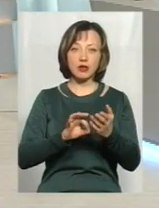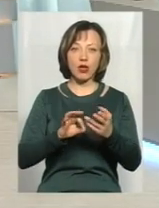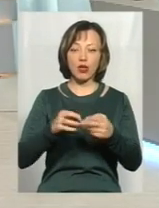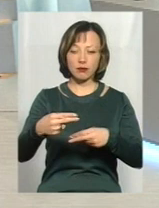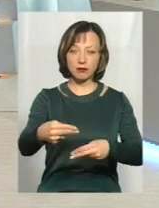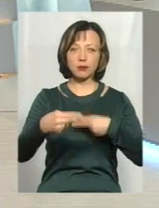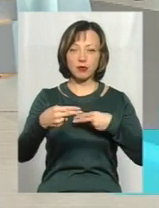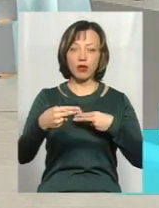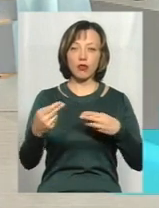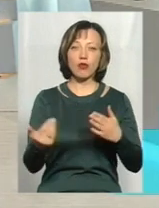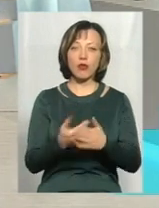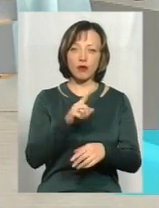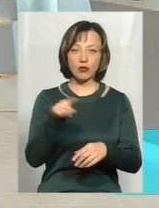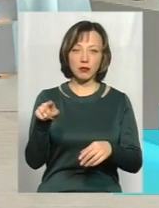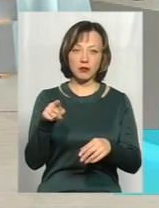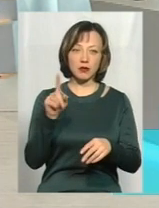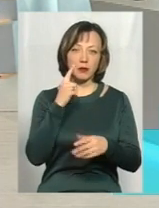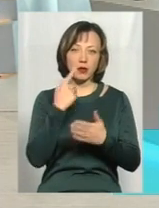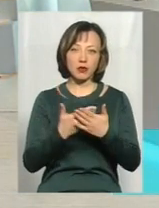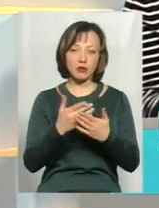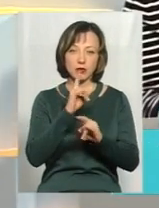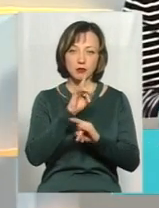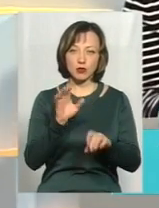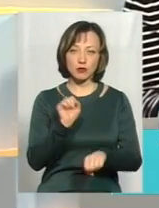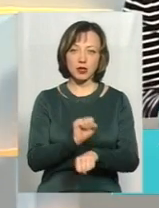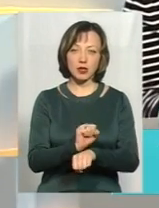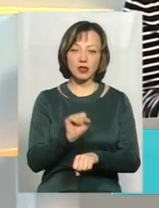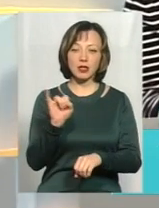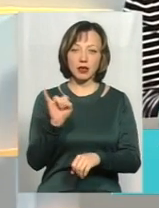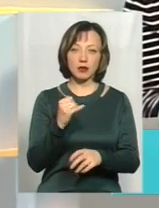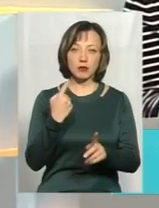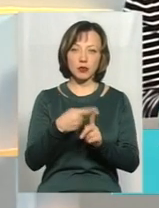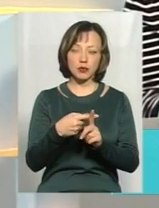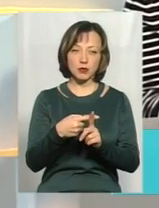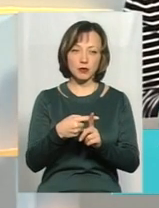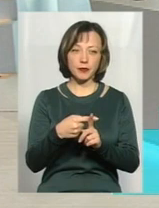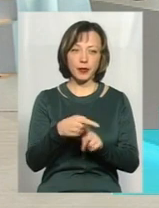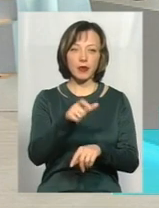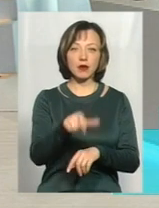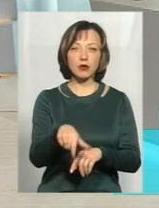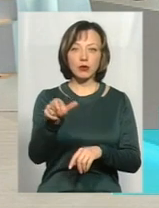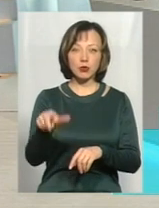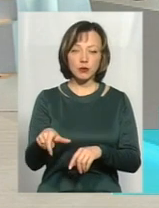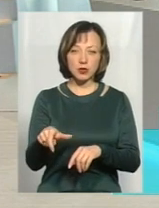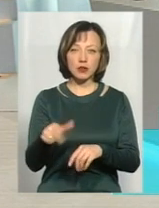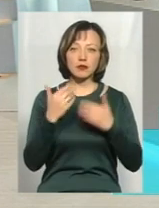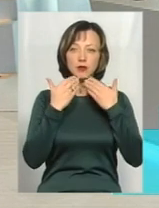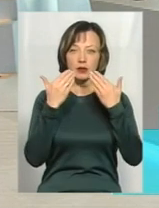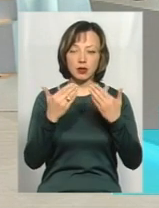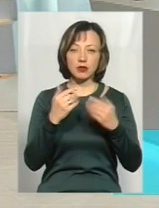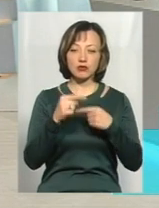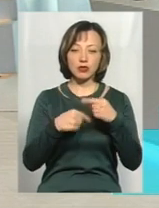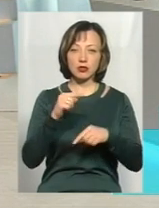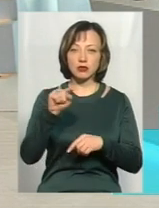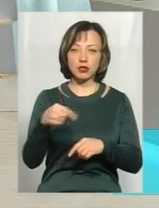знаки і навіть не буде підозри, щоб зупинити. І мало того, люди звертаються вже через